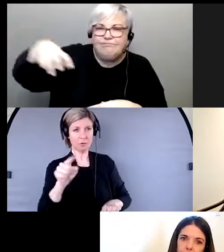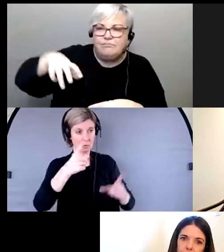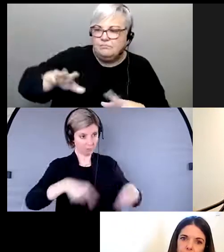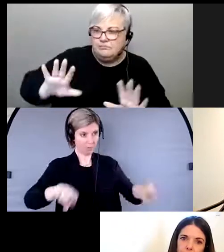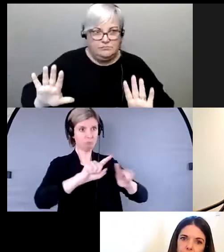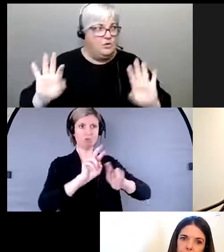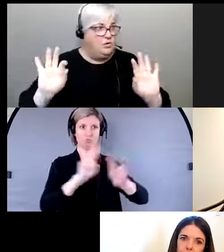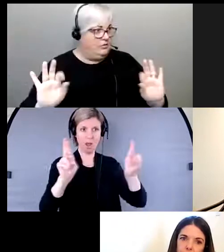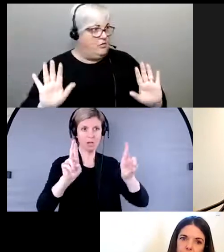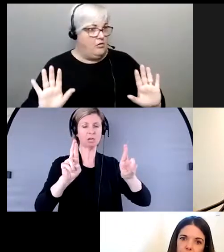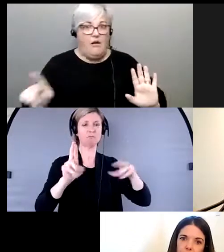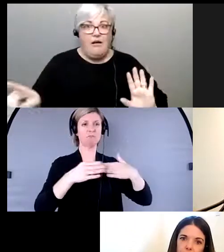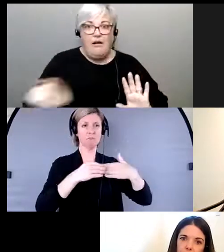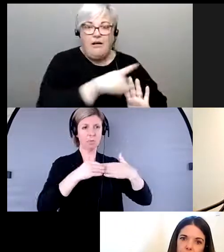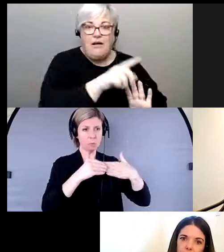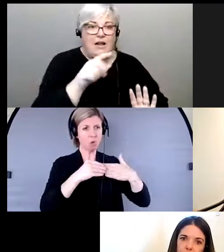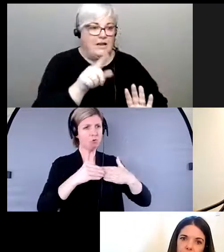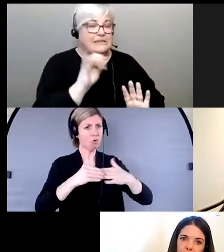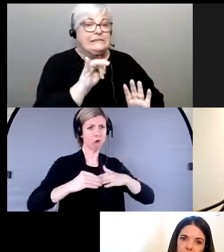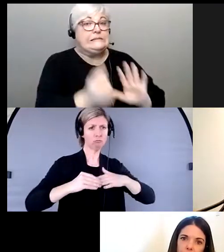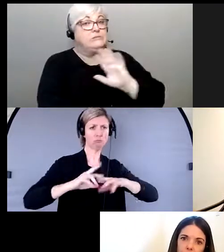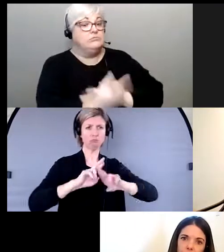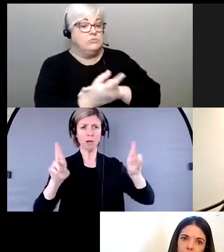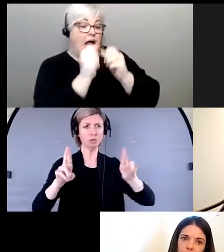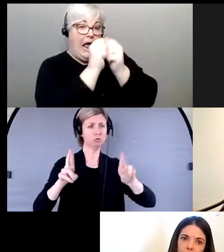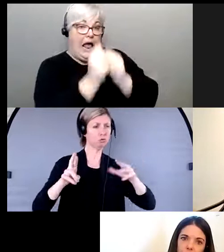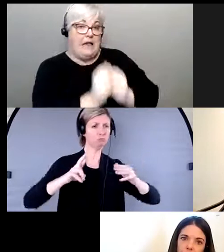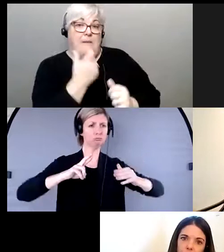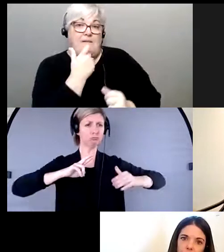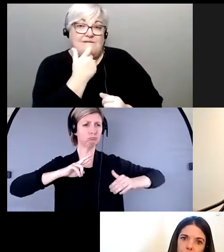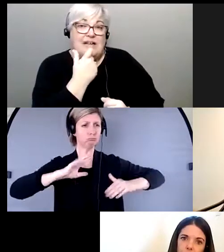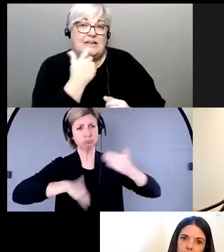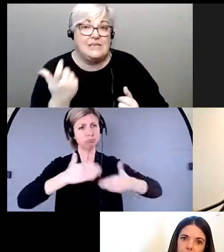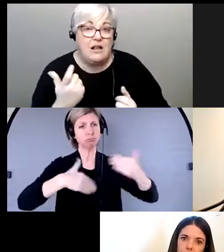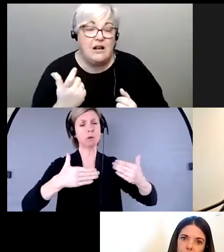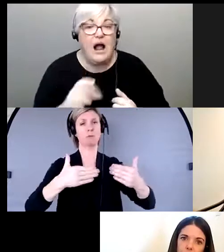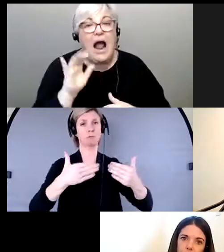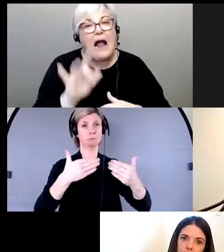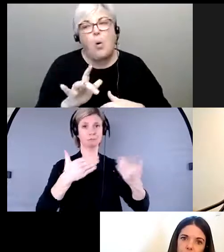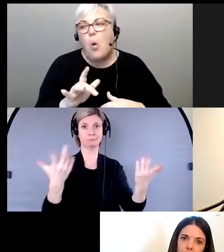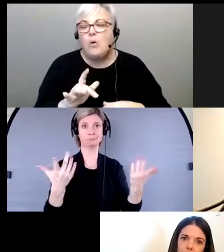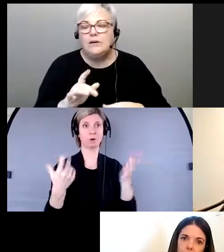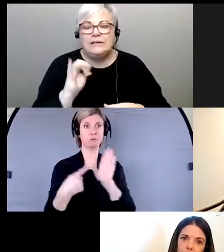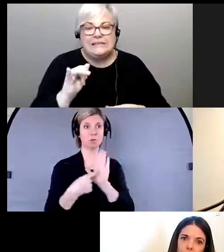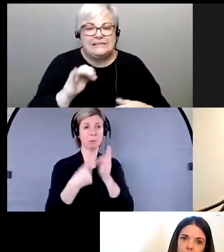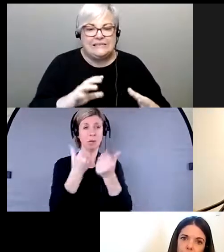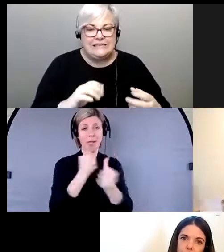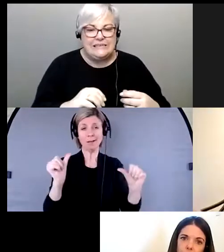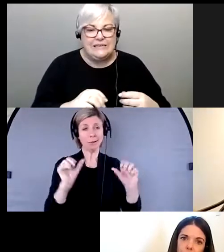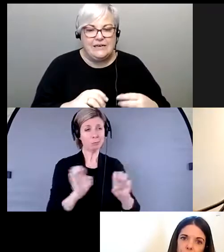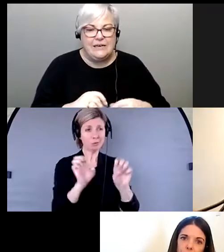peuvent s'adapter en situation de crise parce que lorsqu'une catastrophe